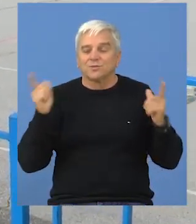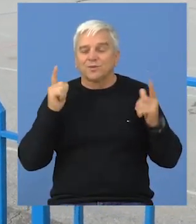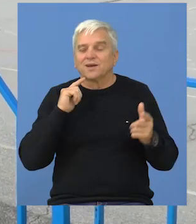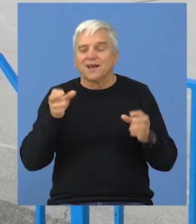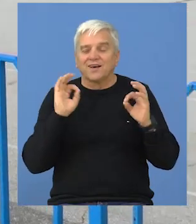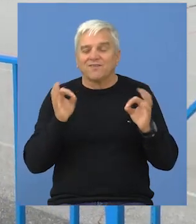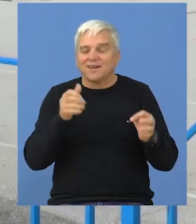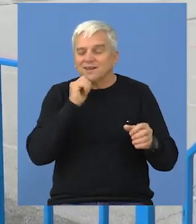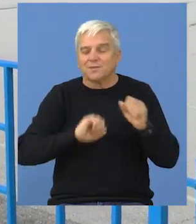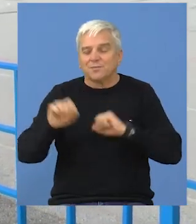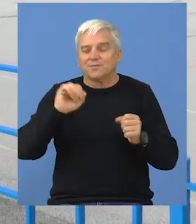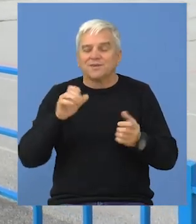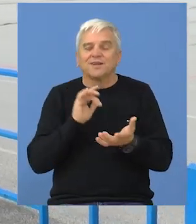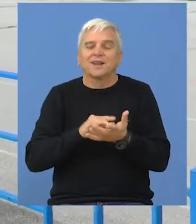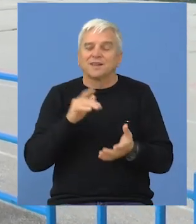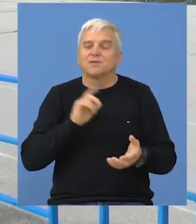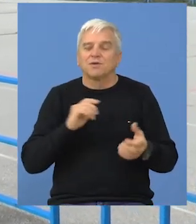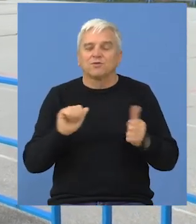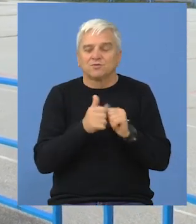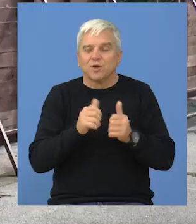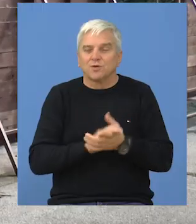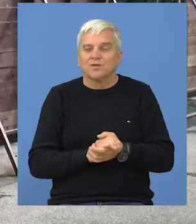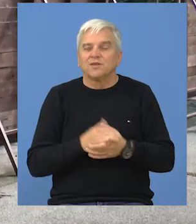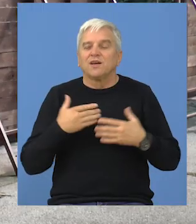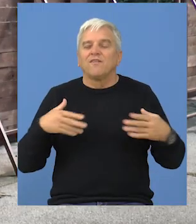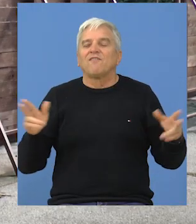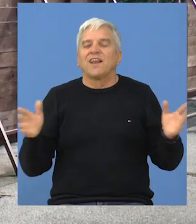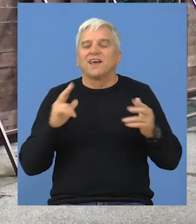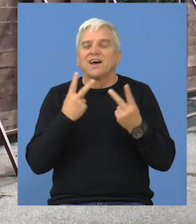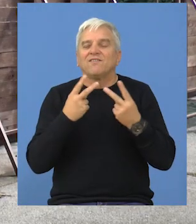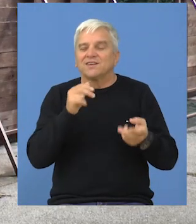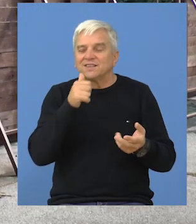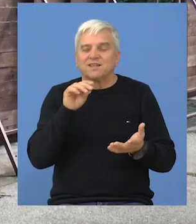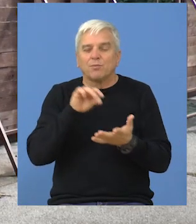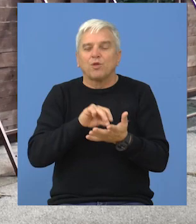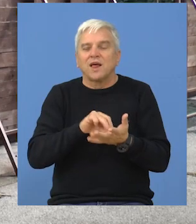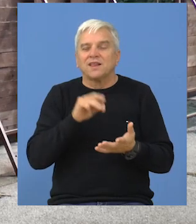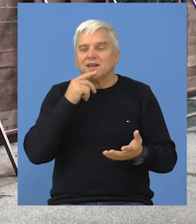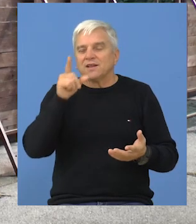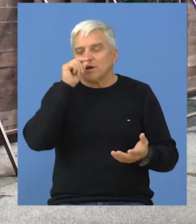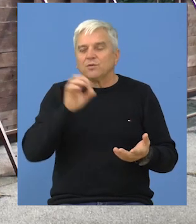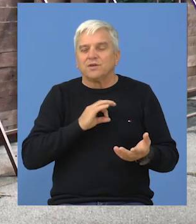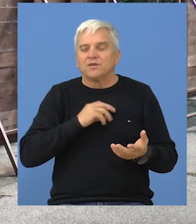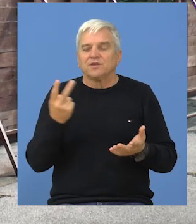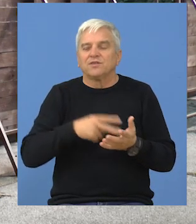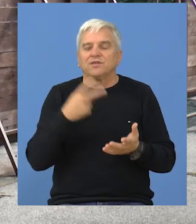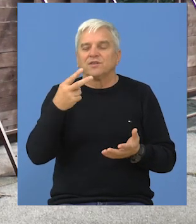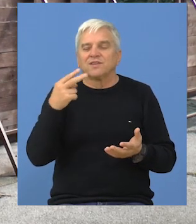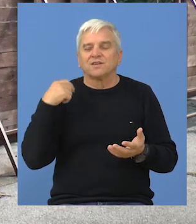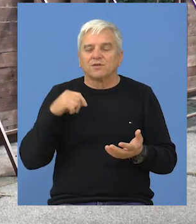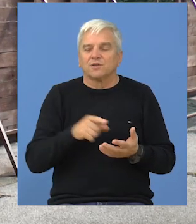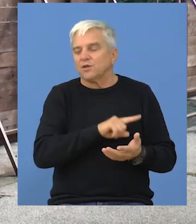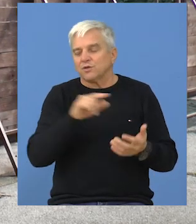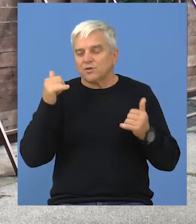Bečeja jedan kvalitetan i bezbedan način bave sportom. Ono što je također od velike važnosti svakako jeste činjenica da je opština Bečeja